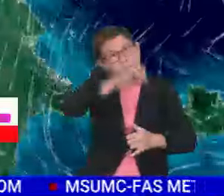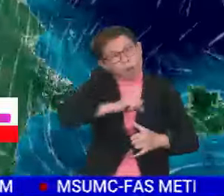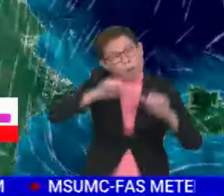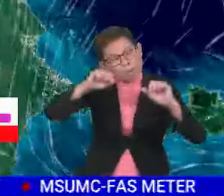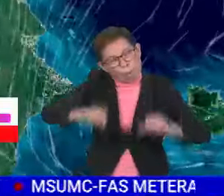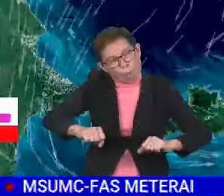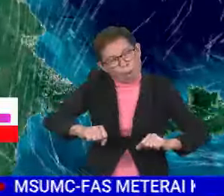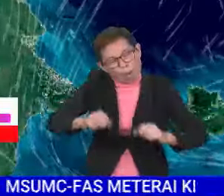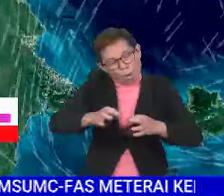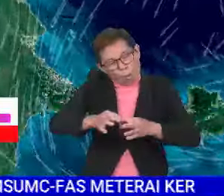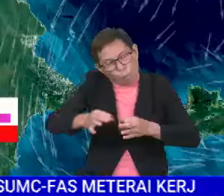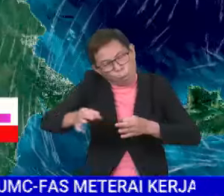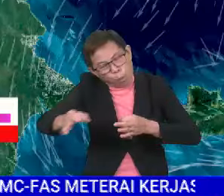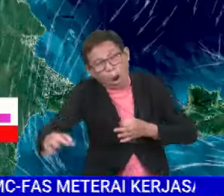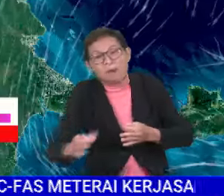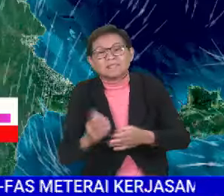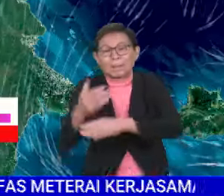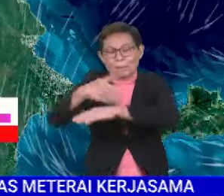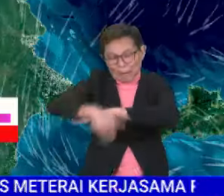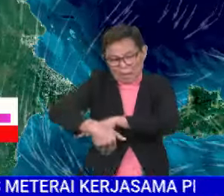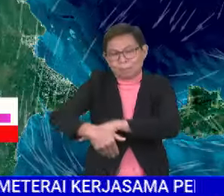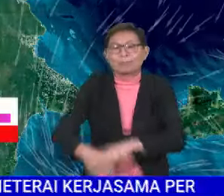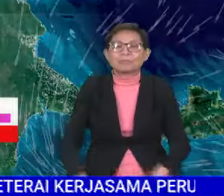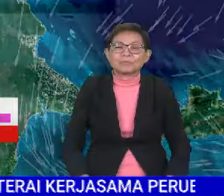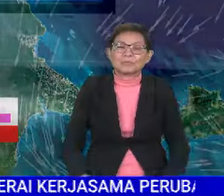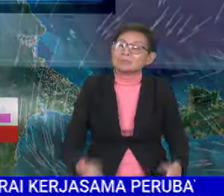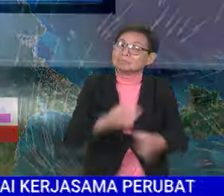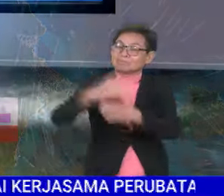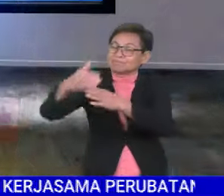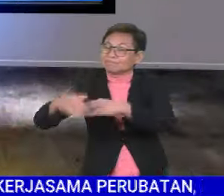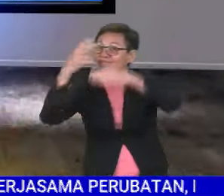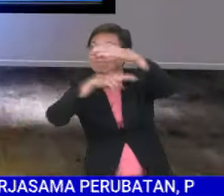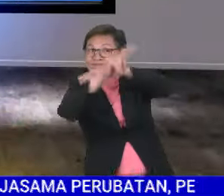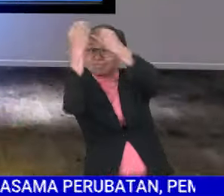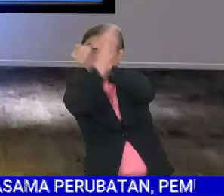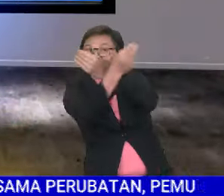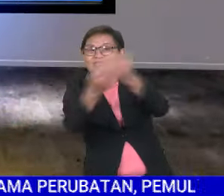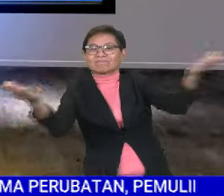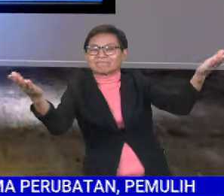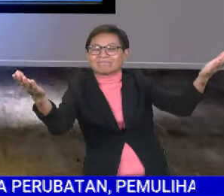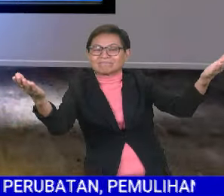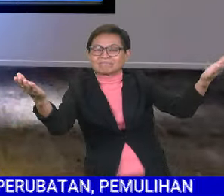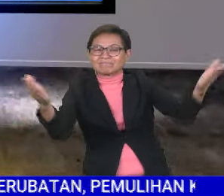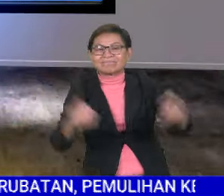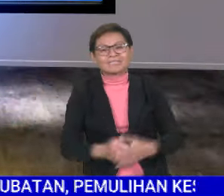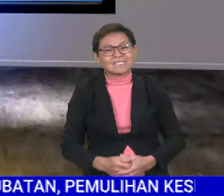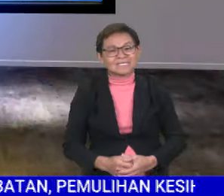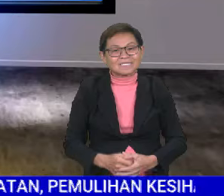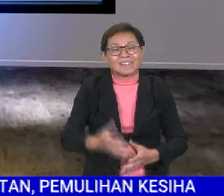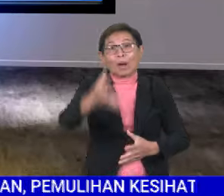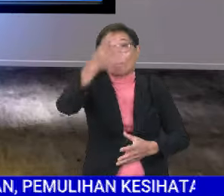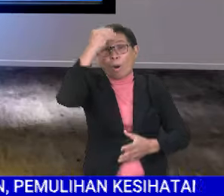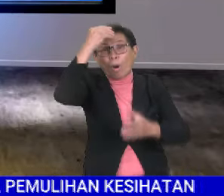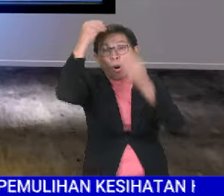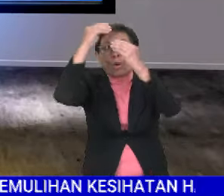ianya boleh berlanjutan sehingga ke malam nanti. Baik, ini sahaja ramalan yang dapat saya kongsikan dengan anda. Dapatkan info